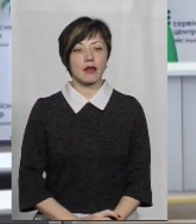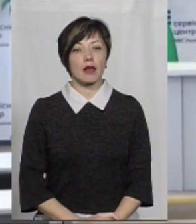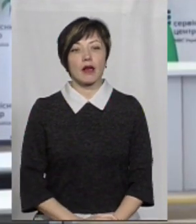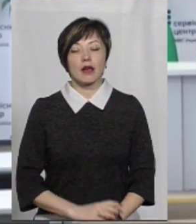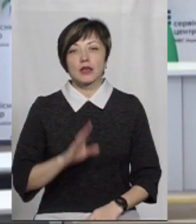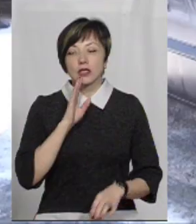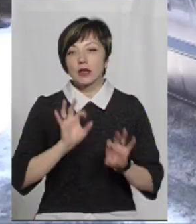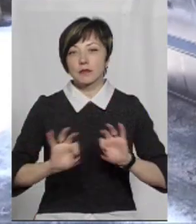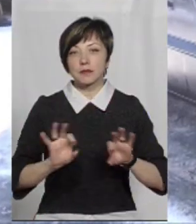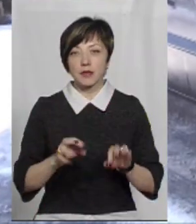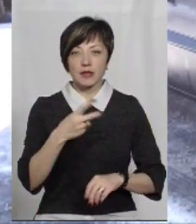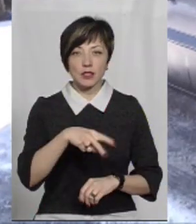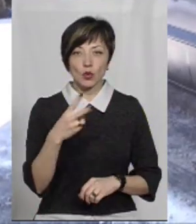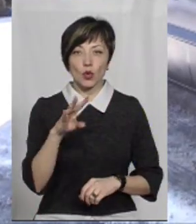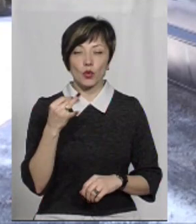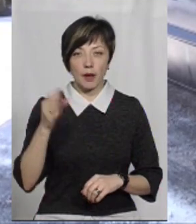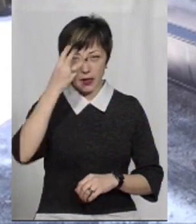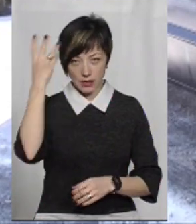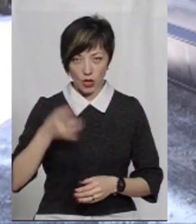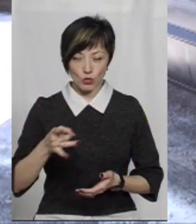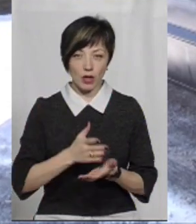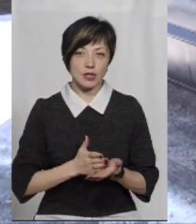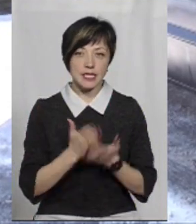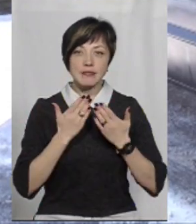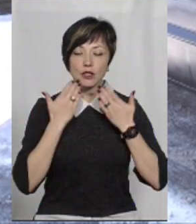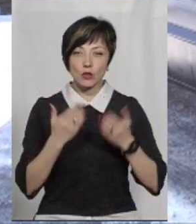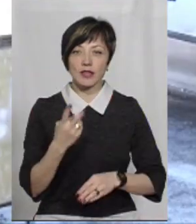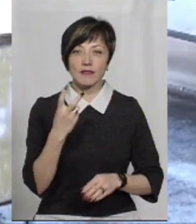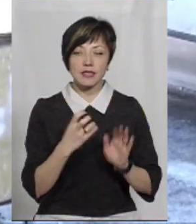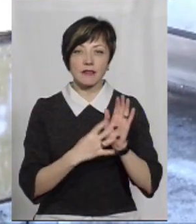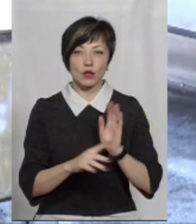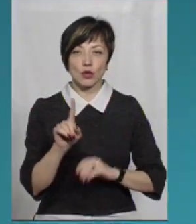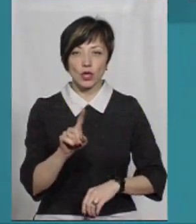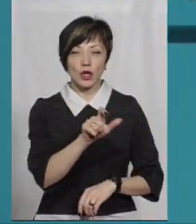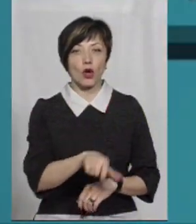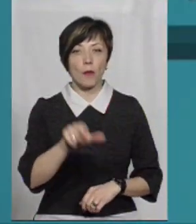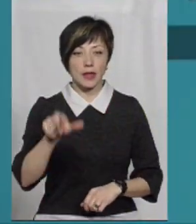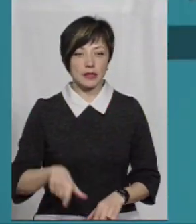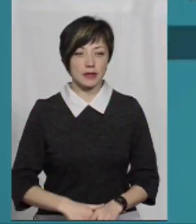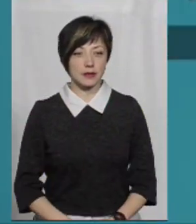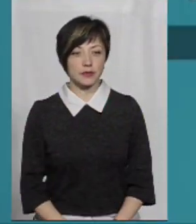Лужняк, 22 лютого до Хмельницького регіонального сервісу звернувся 291 громадянин.